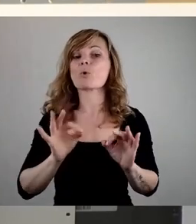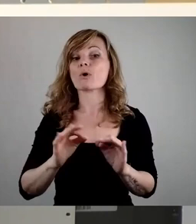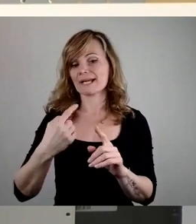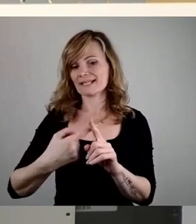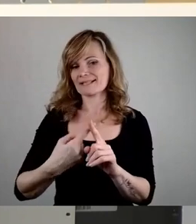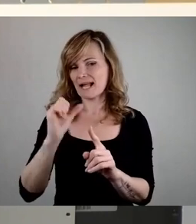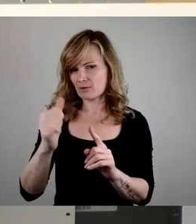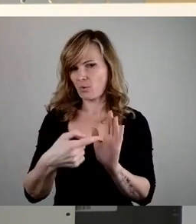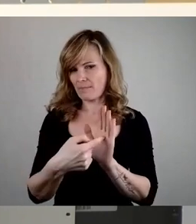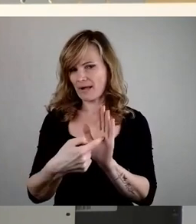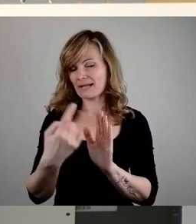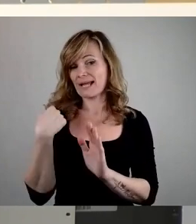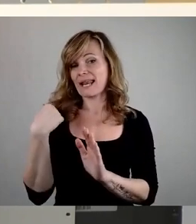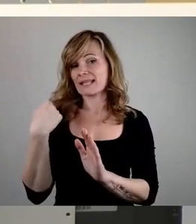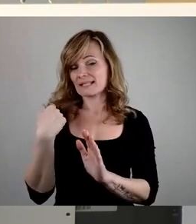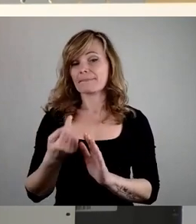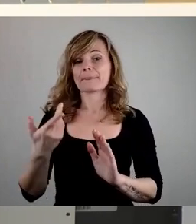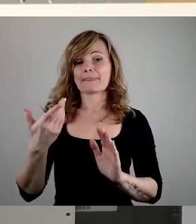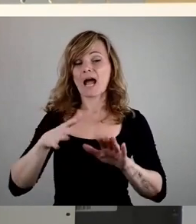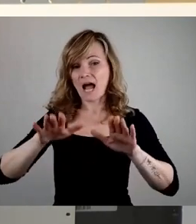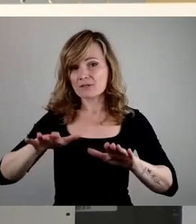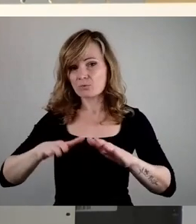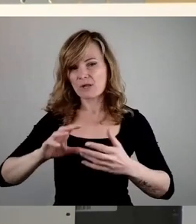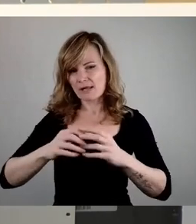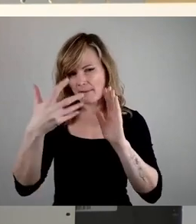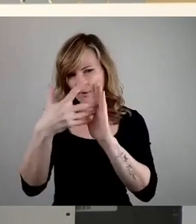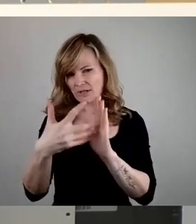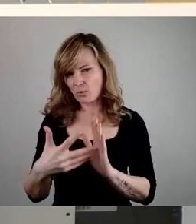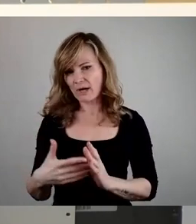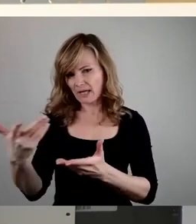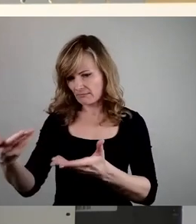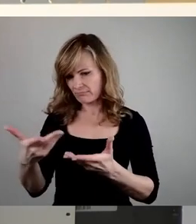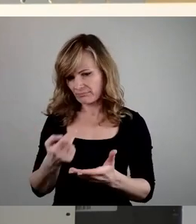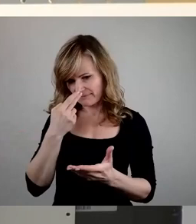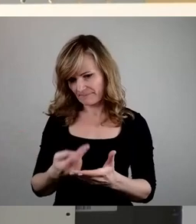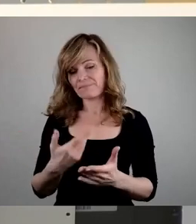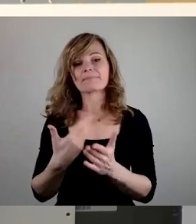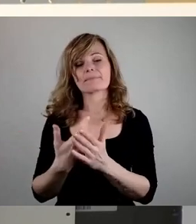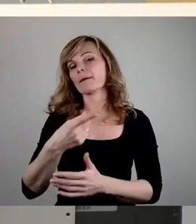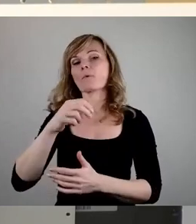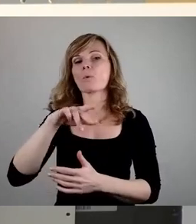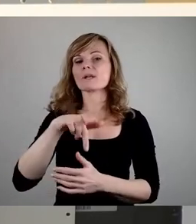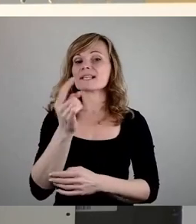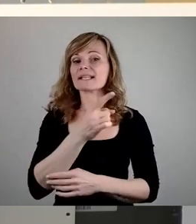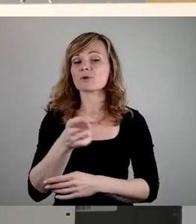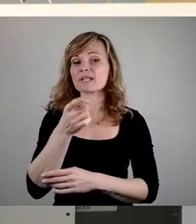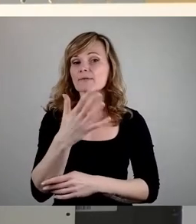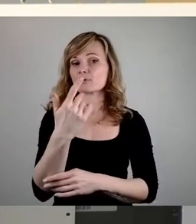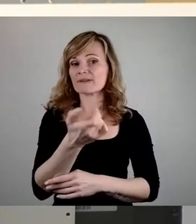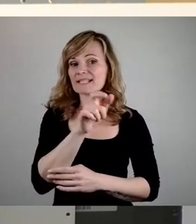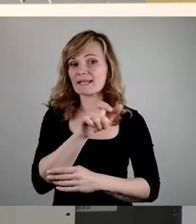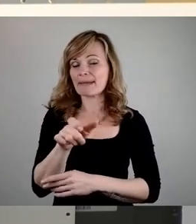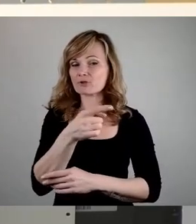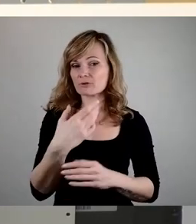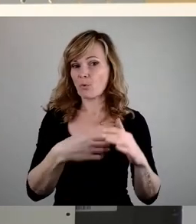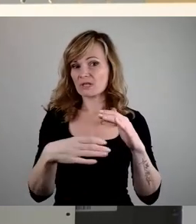letzten Asylmonitoring, was uns vorgelegt worden ist, haben wir beispielsweise in Prolis 1.125 Menschen, die untergebracht